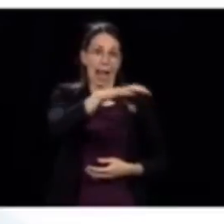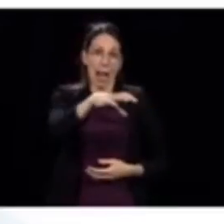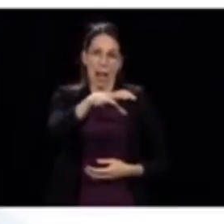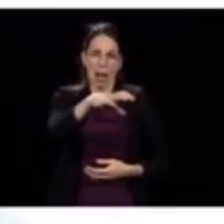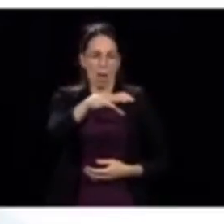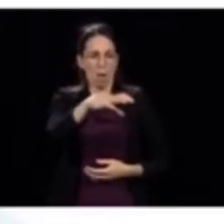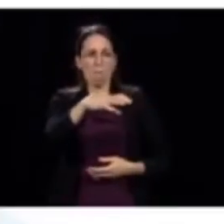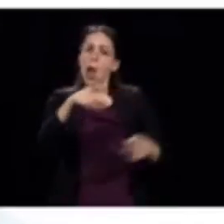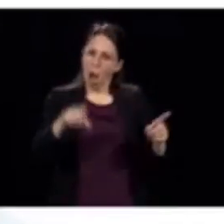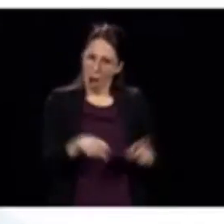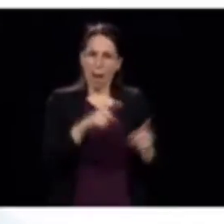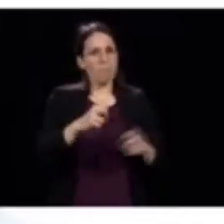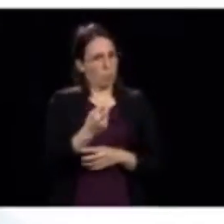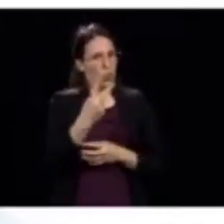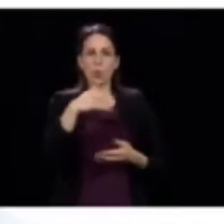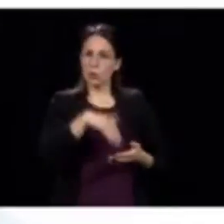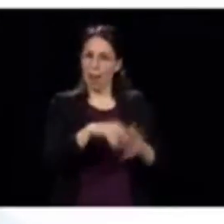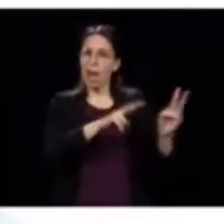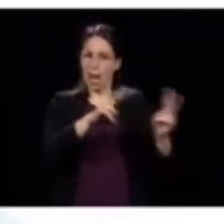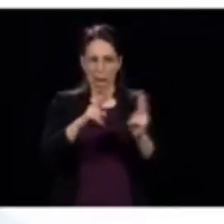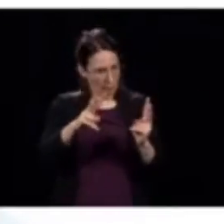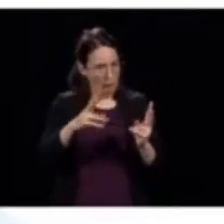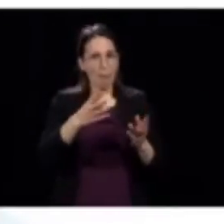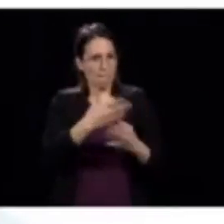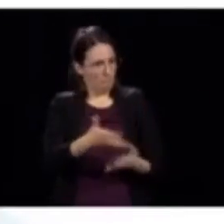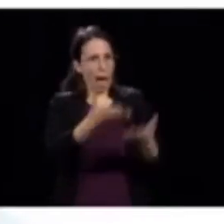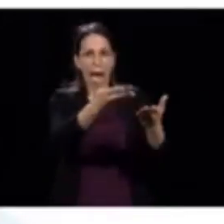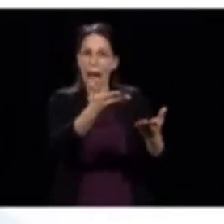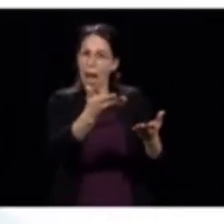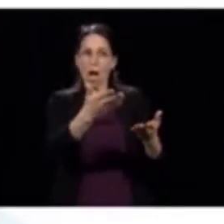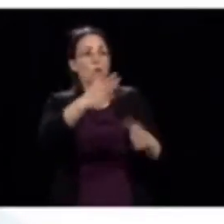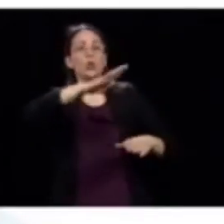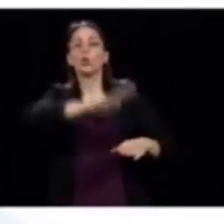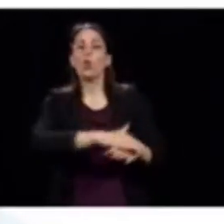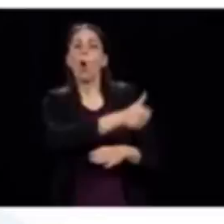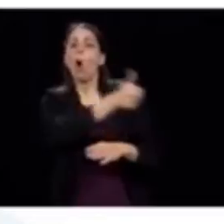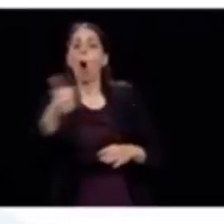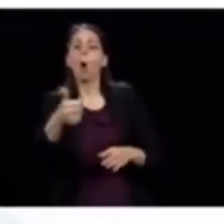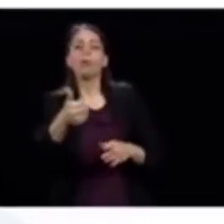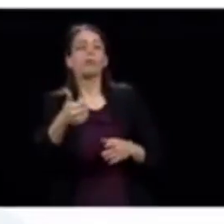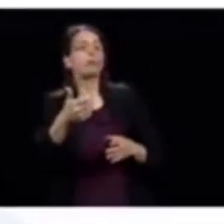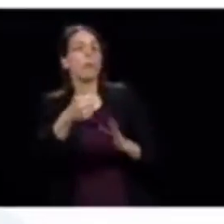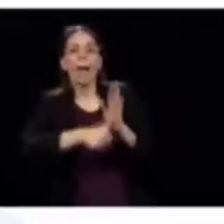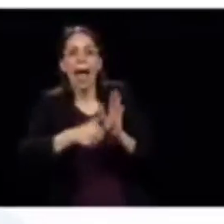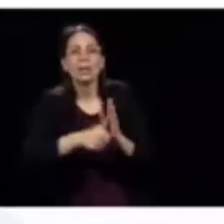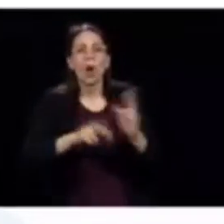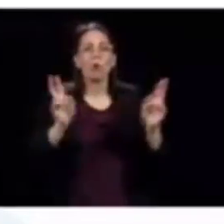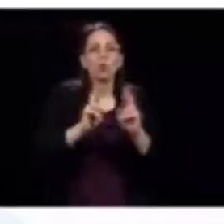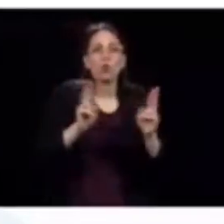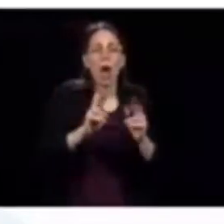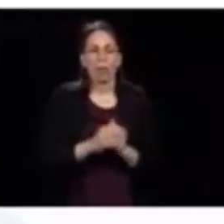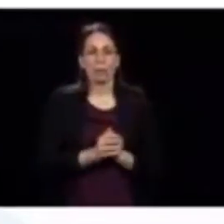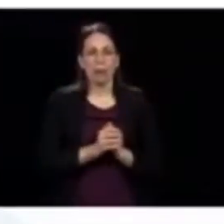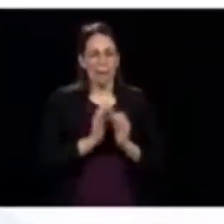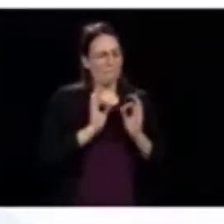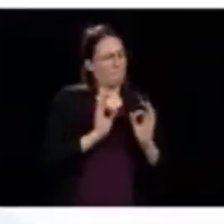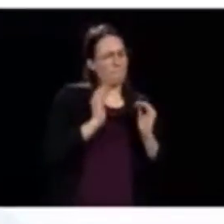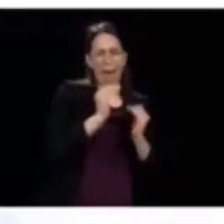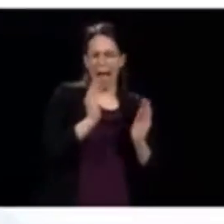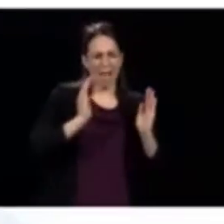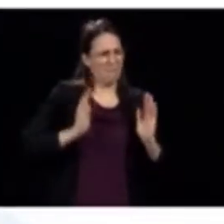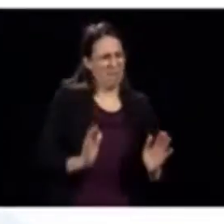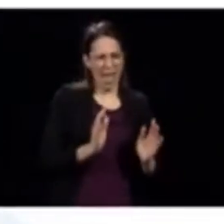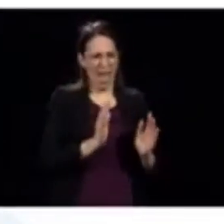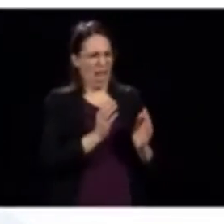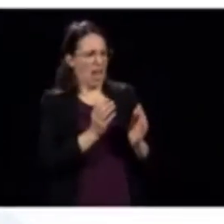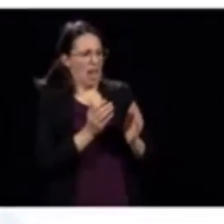à peu près 12 000 lits, les activités urgentes. Ça ne se tranche pas au couteau, là, c'est du cas par